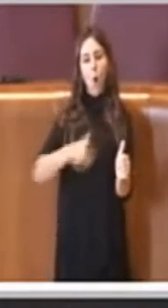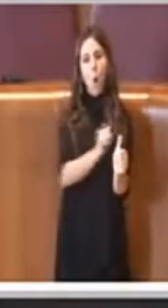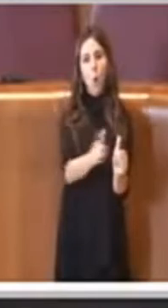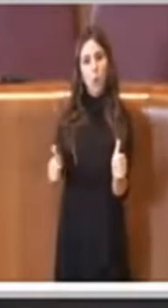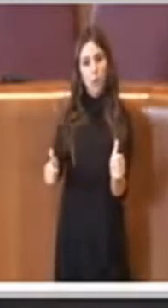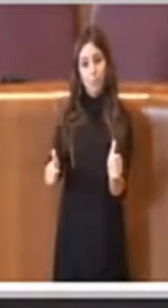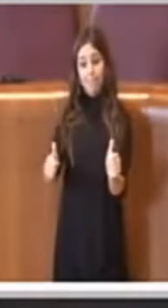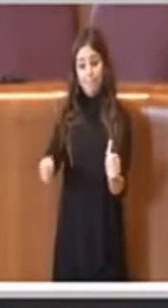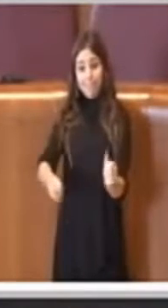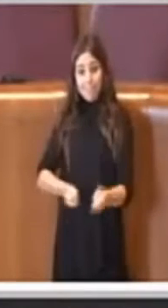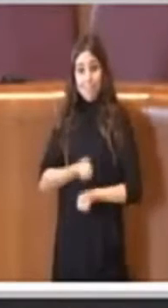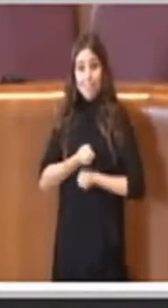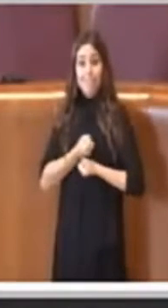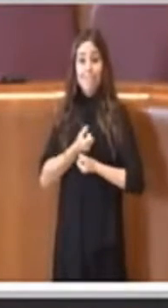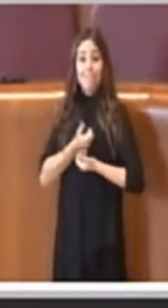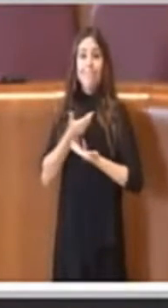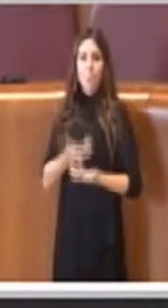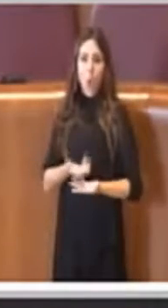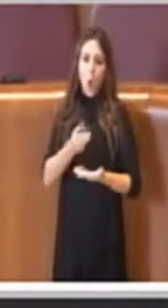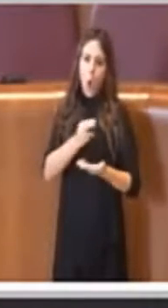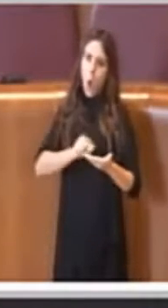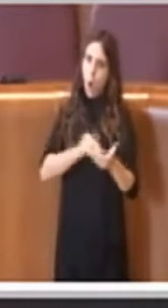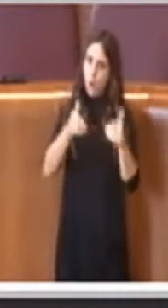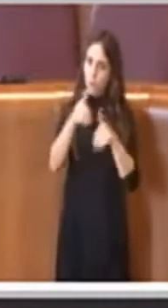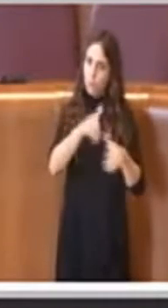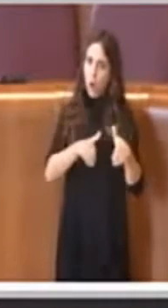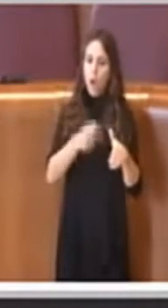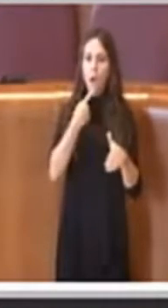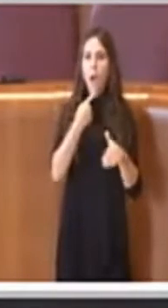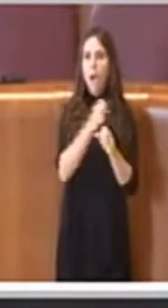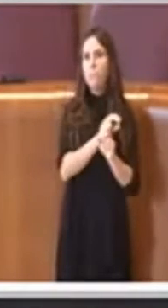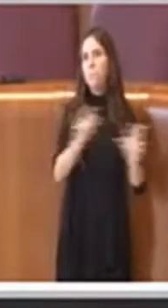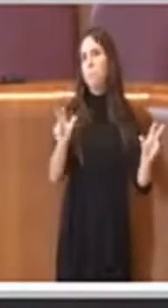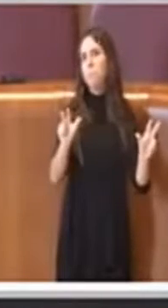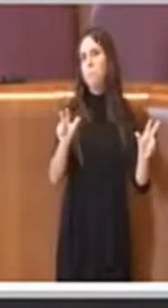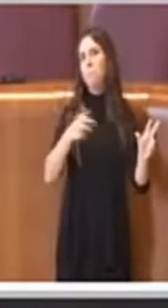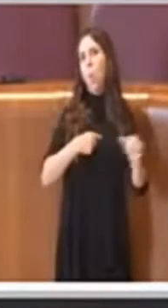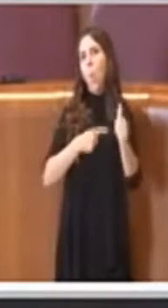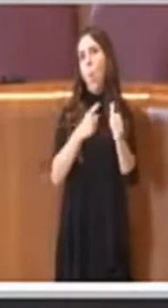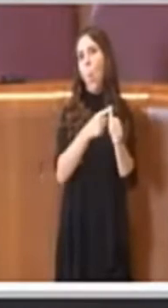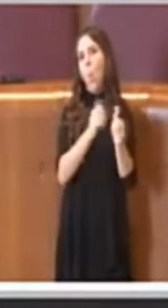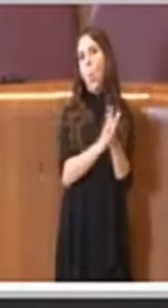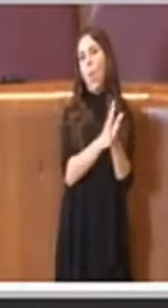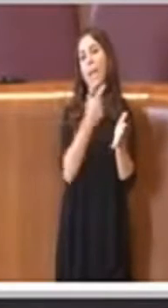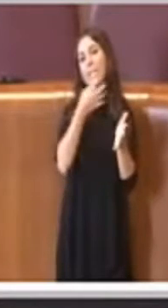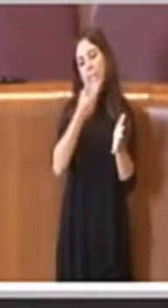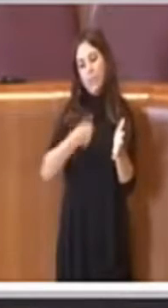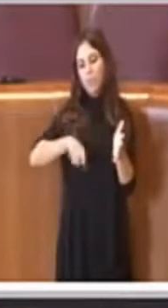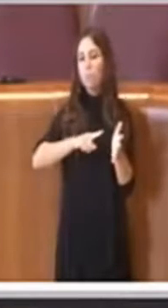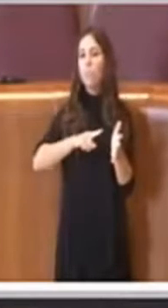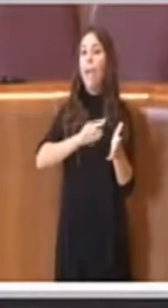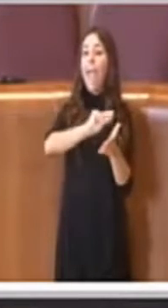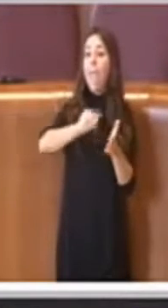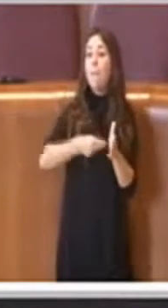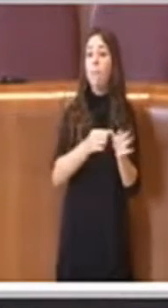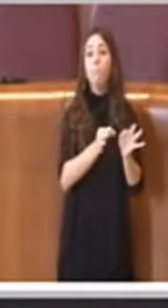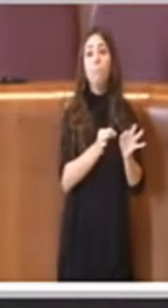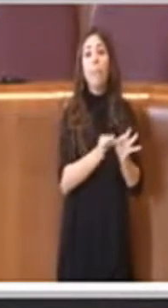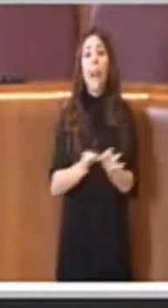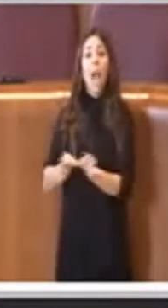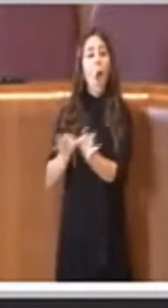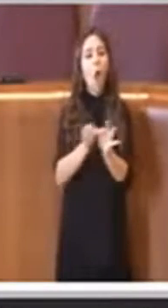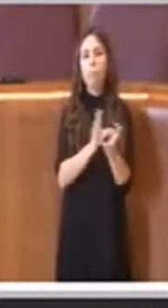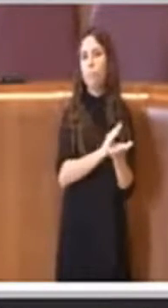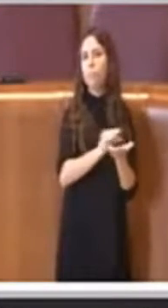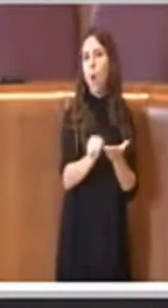ha espresso il proprio voto lo ha dichiarato in una volta sola dicendo sono d'accordo a tutti gli emendamenti oppure sono